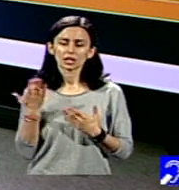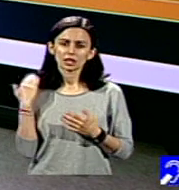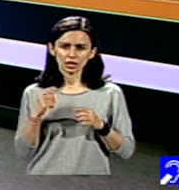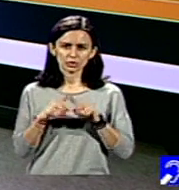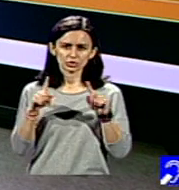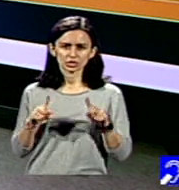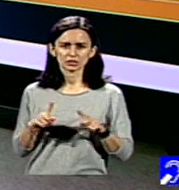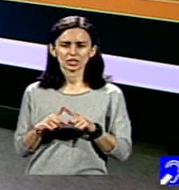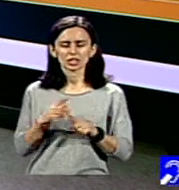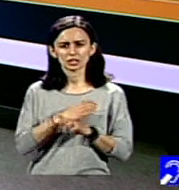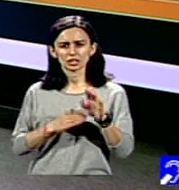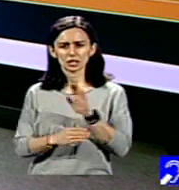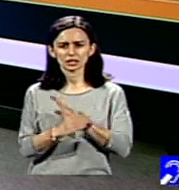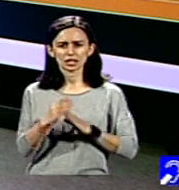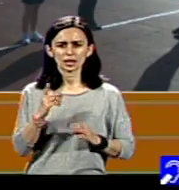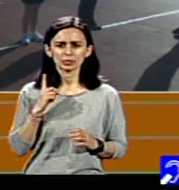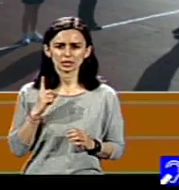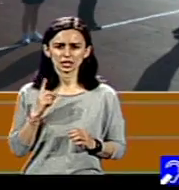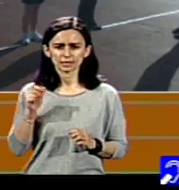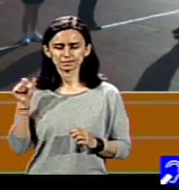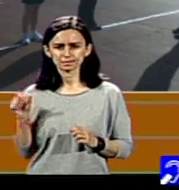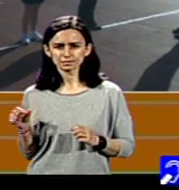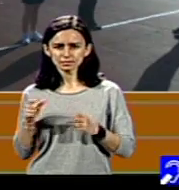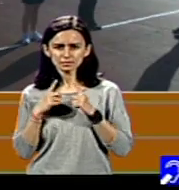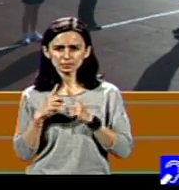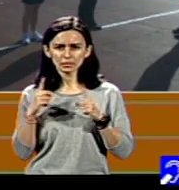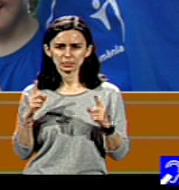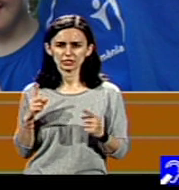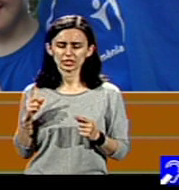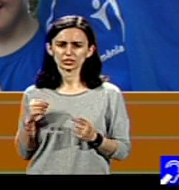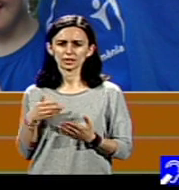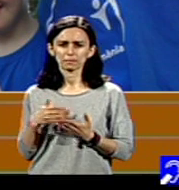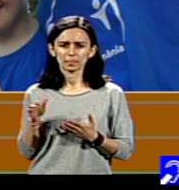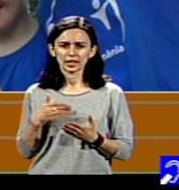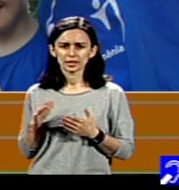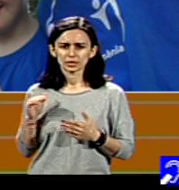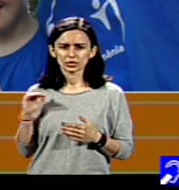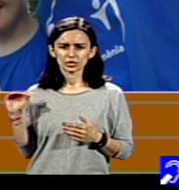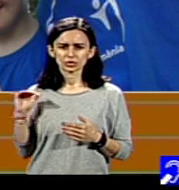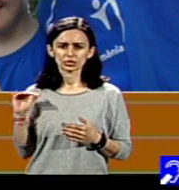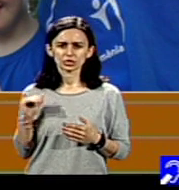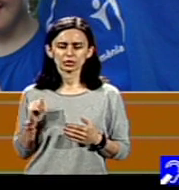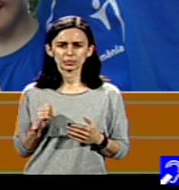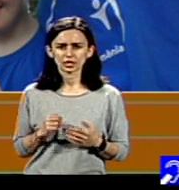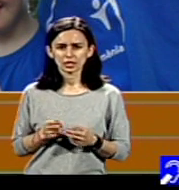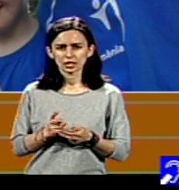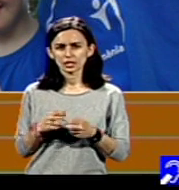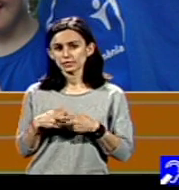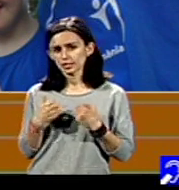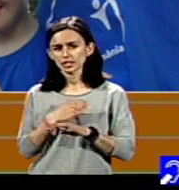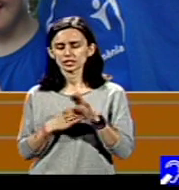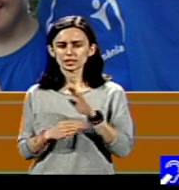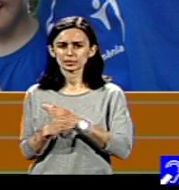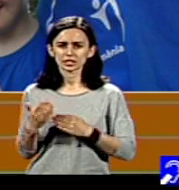Dar, doamnele, nu aveau o problemă să elimine și copii tipici, cu un nivel mai redus. Aha. Deci,